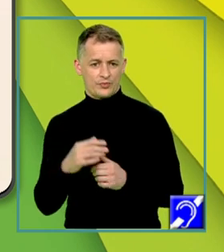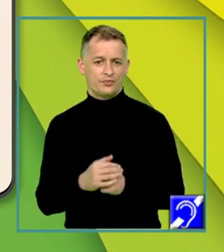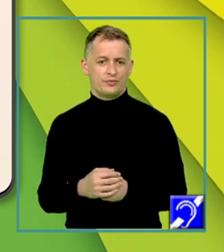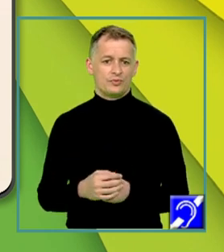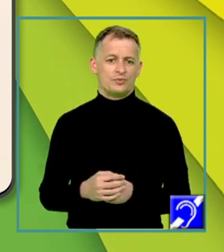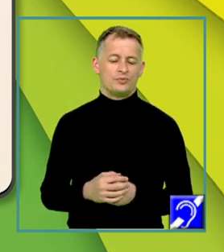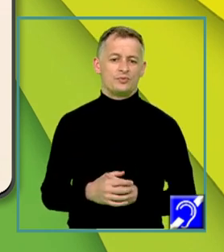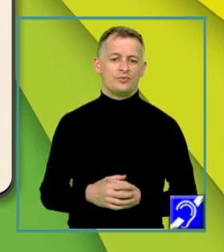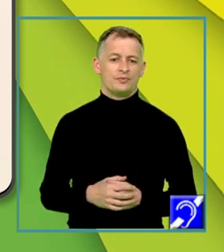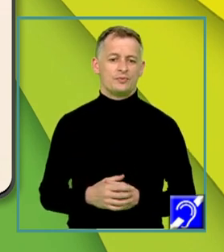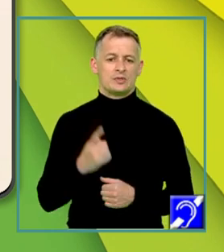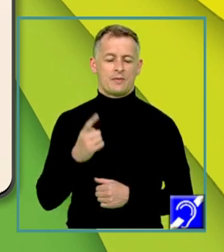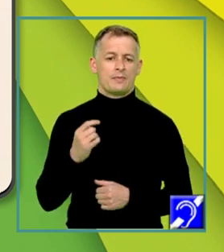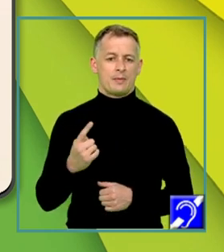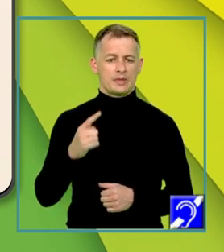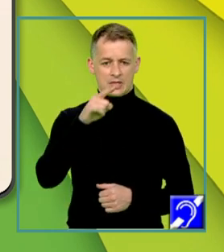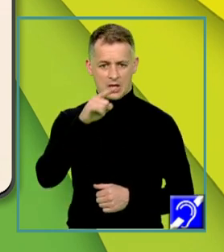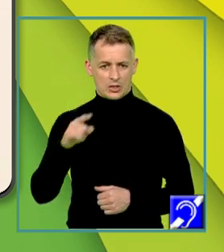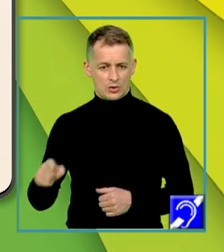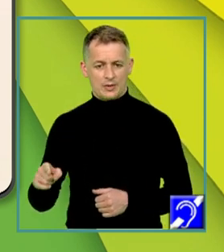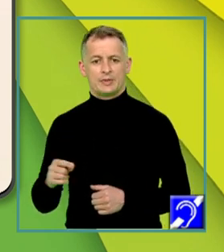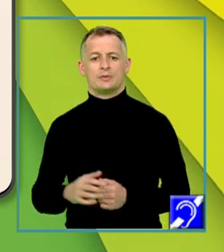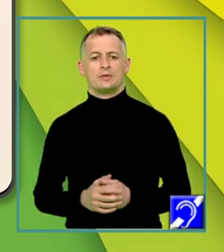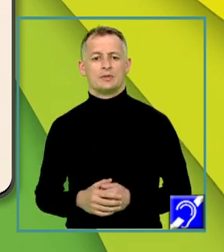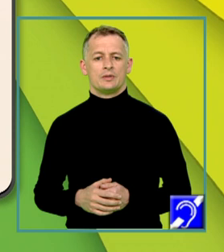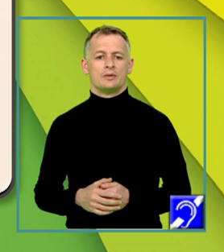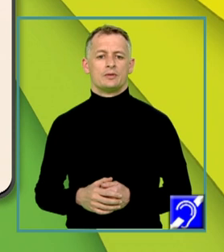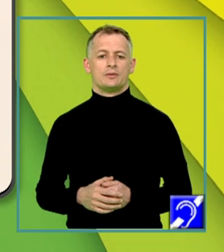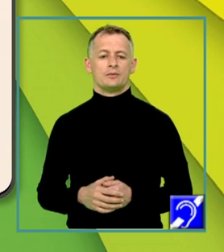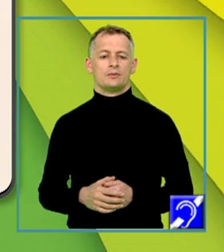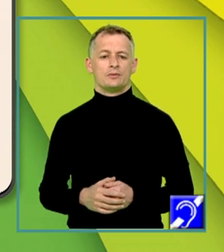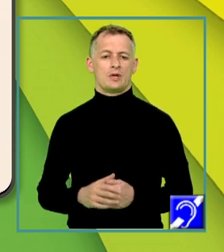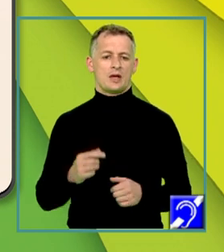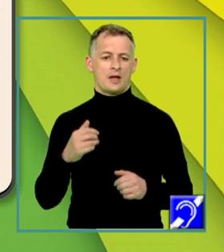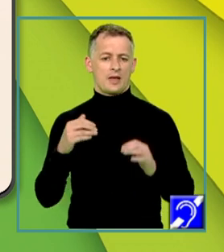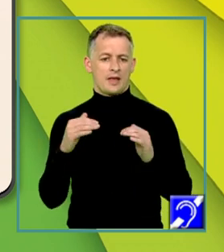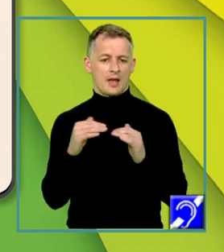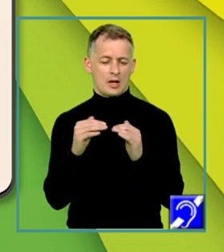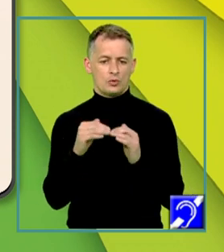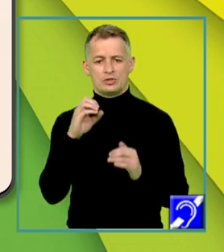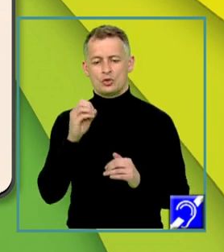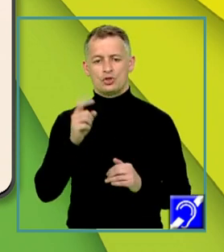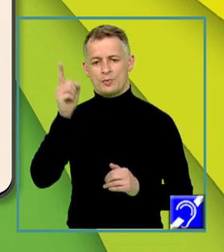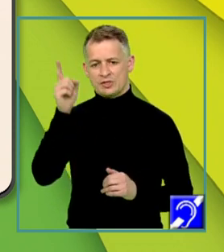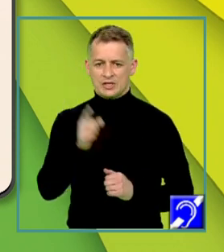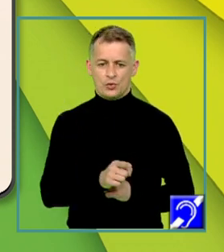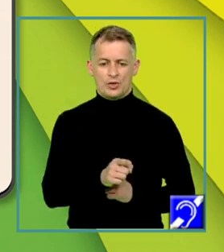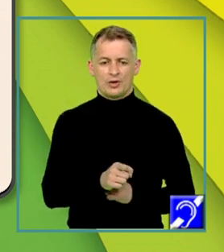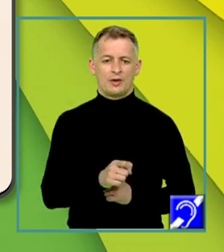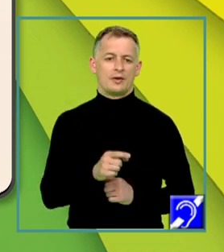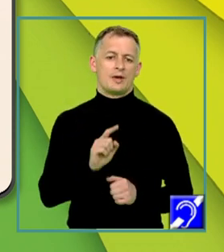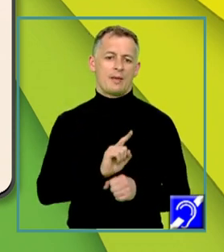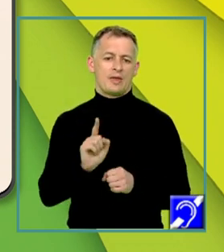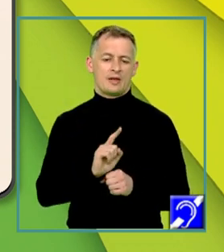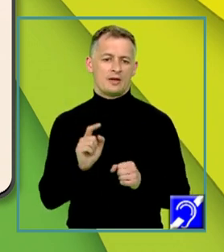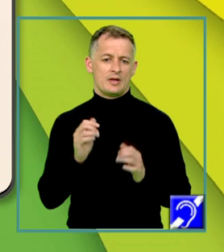2, ce are pe diagonala principale elementele egale cu 0 și pe diagonala secundară elementele